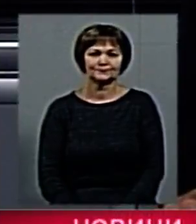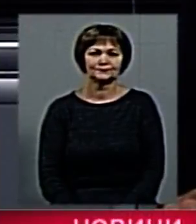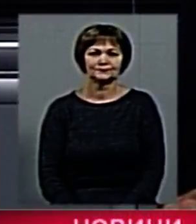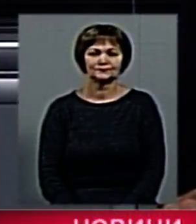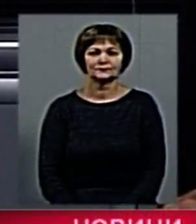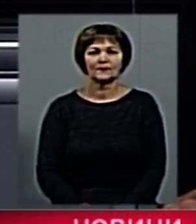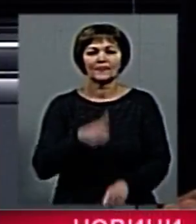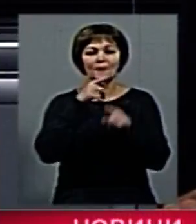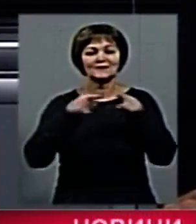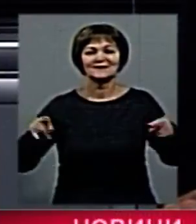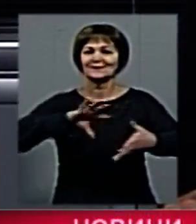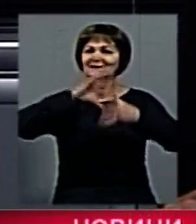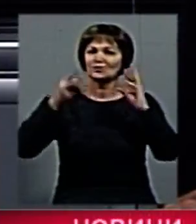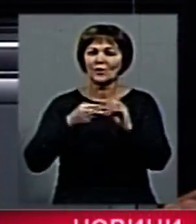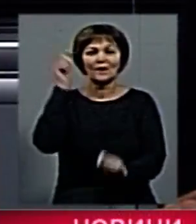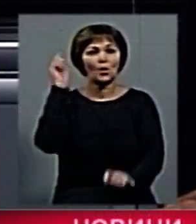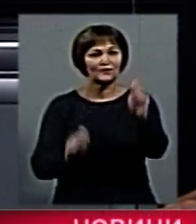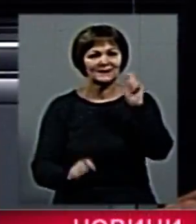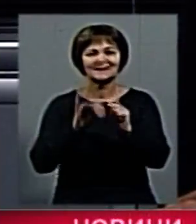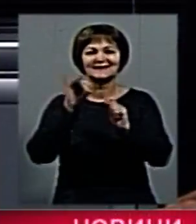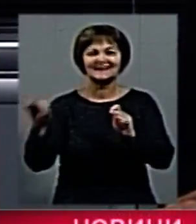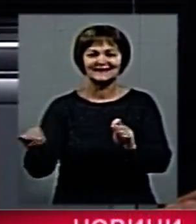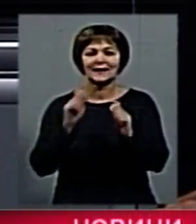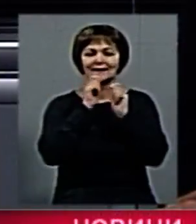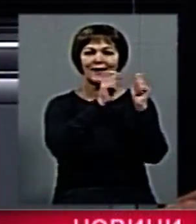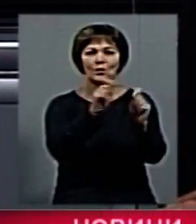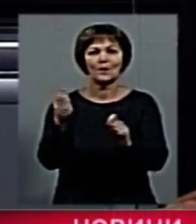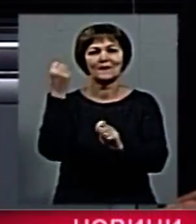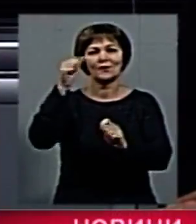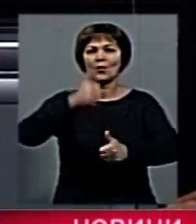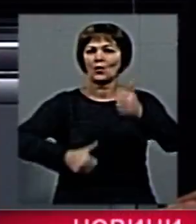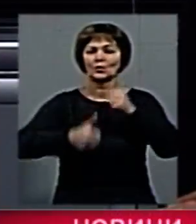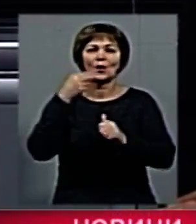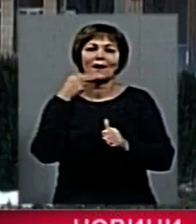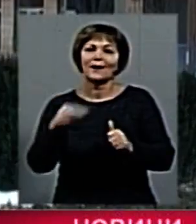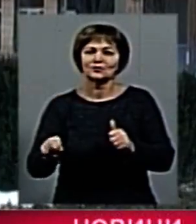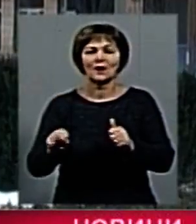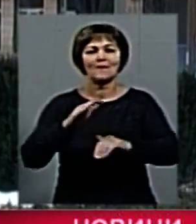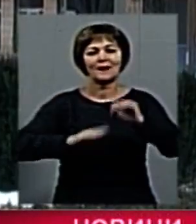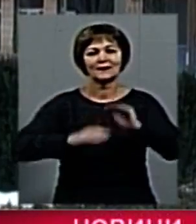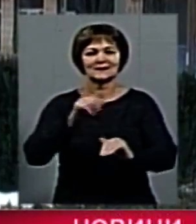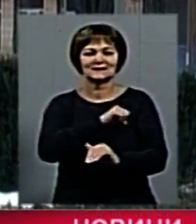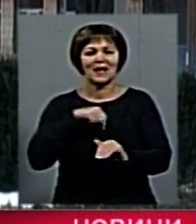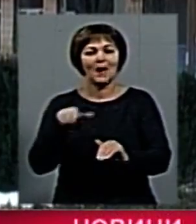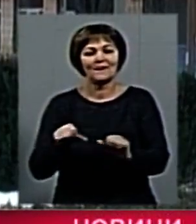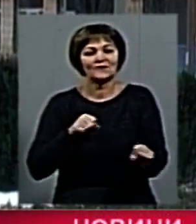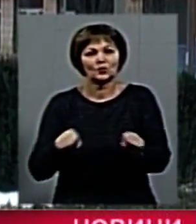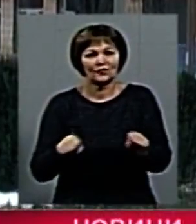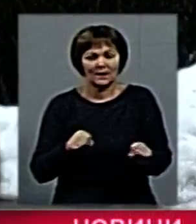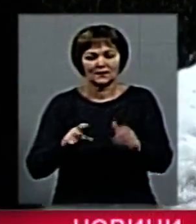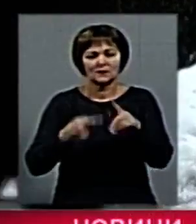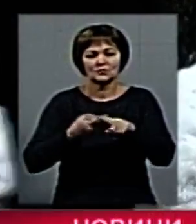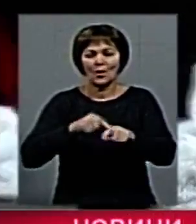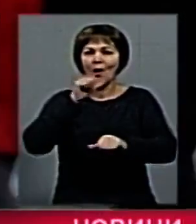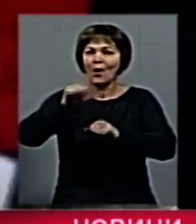Під час підсумкової конференції та церемонії нагородження переможців конкурсу «Кращі практики місцевого самоврядування» у цьому